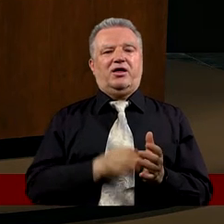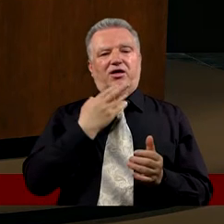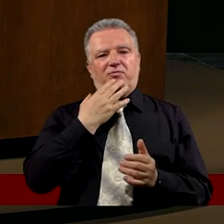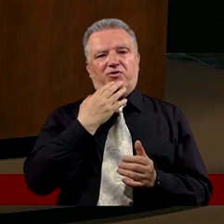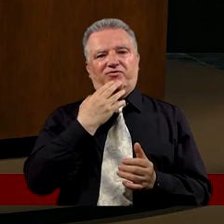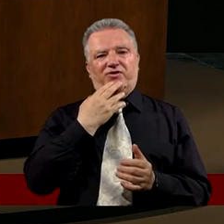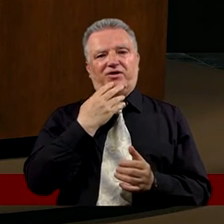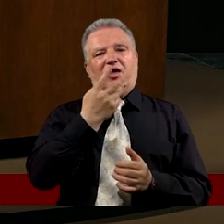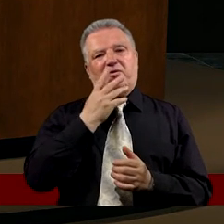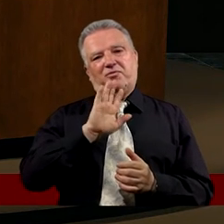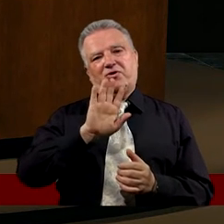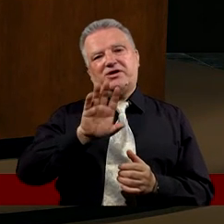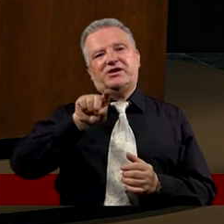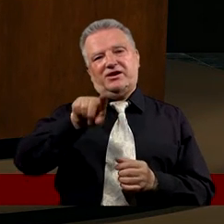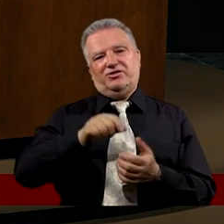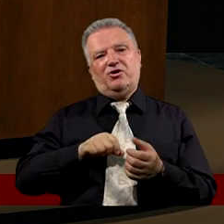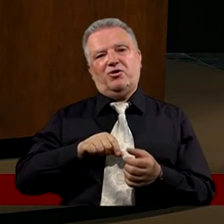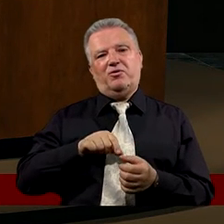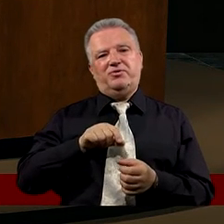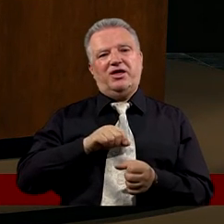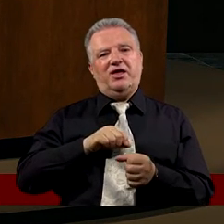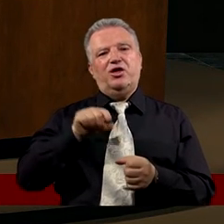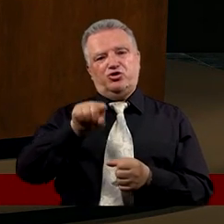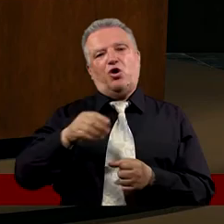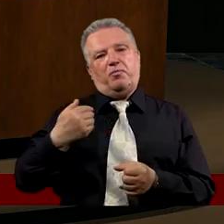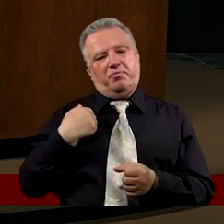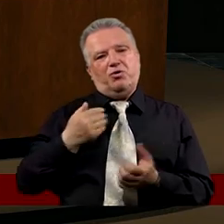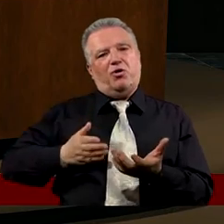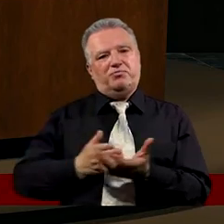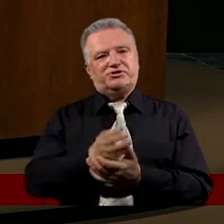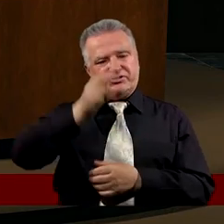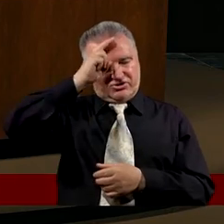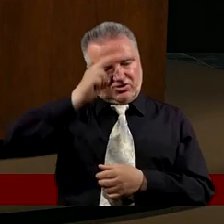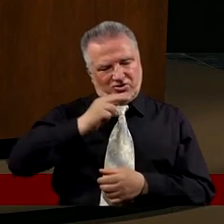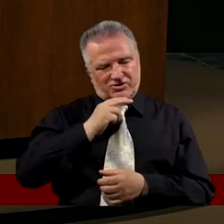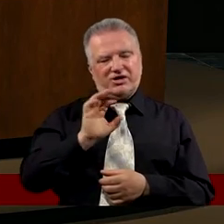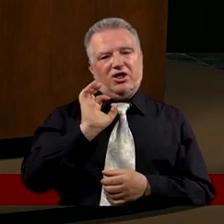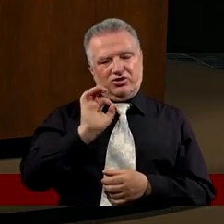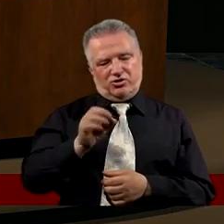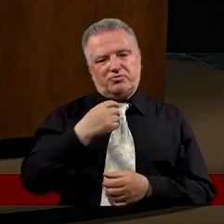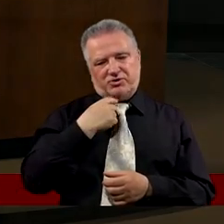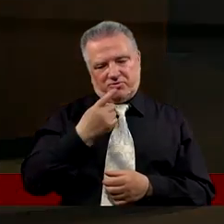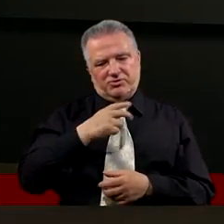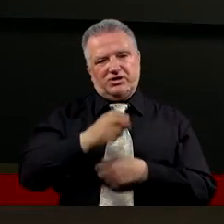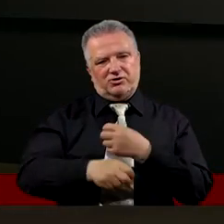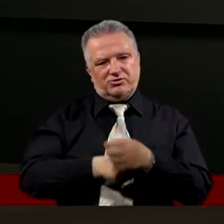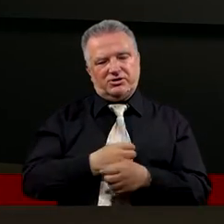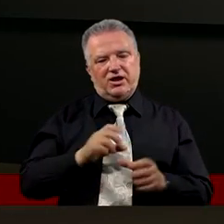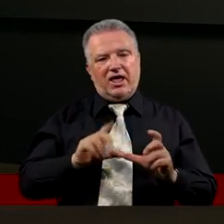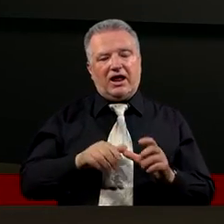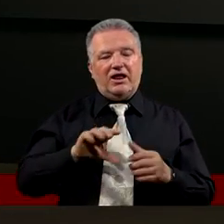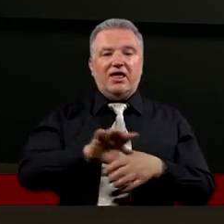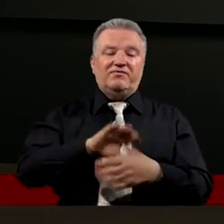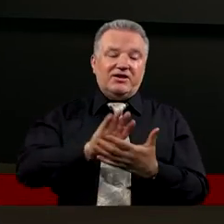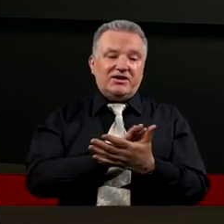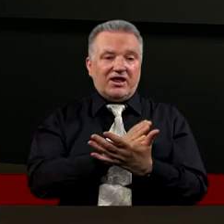Objawione Ci to zostało Przez Ojca Słusznie Słusznie uczyniłeś Ale w niektórych z